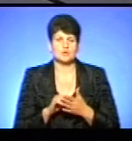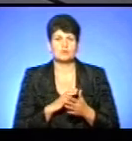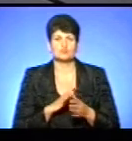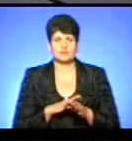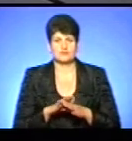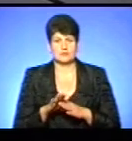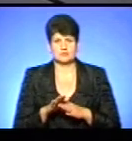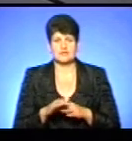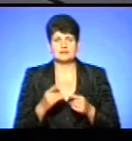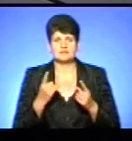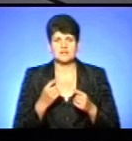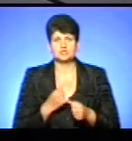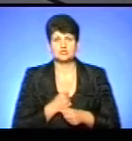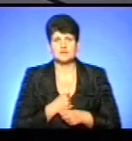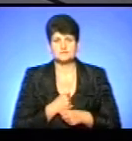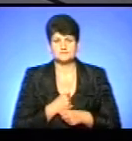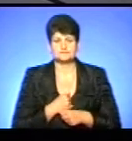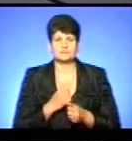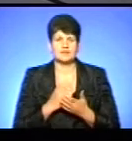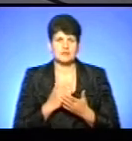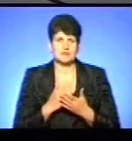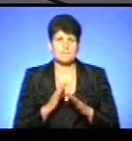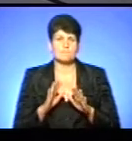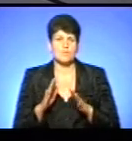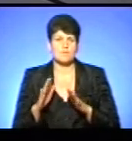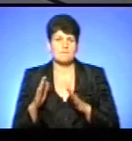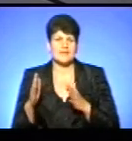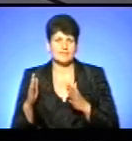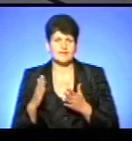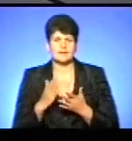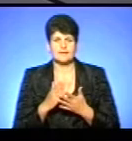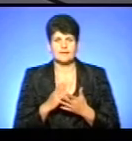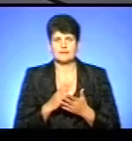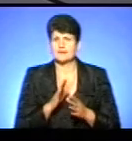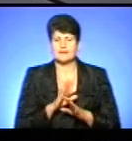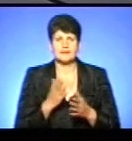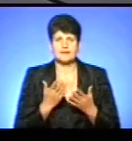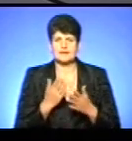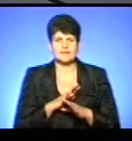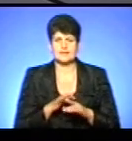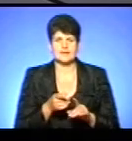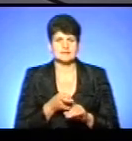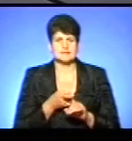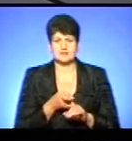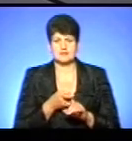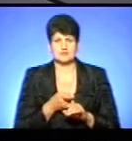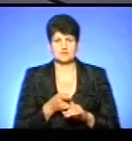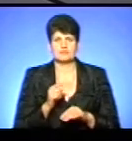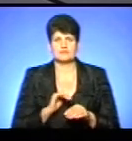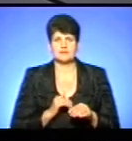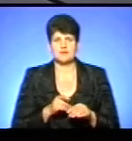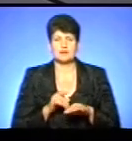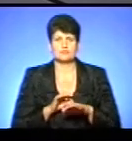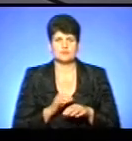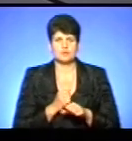виконані, але, на превеликий жаль, є десь деякі моменти, деякі не залежать від фірми, яка проводила якраз ті роботи, і